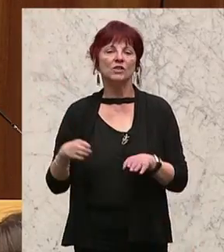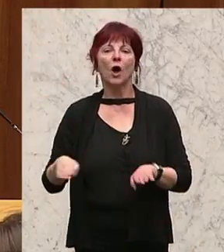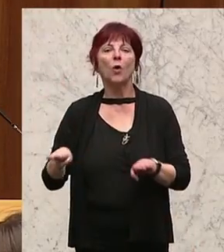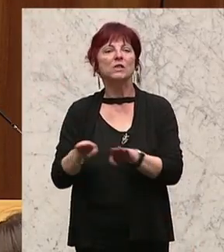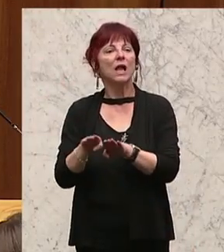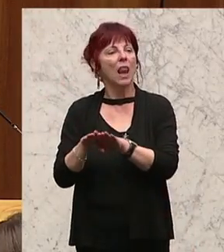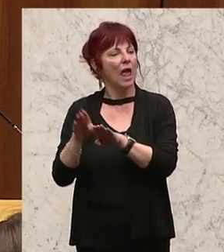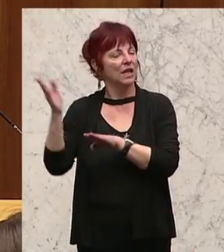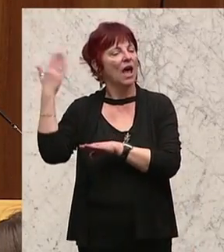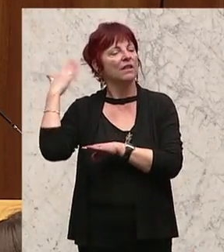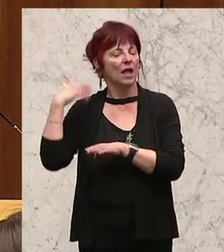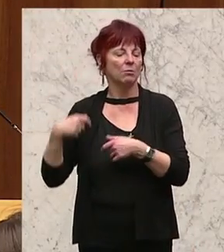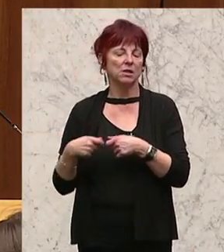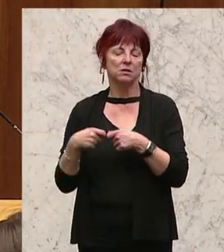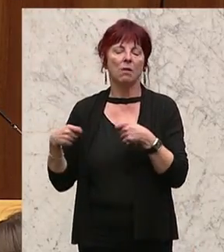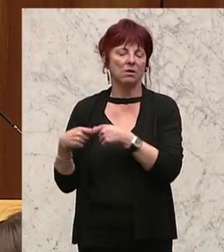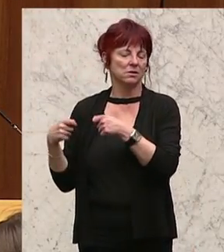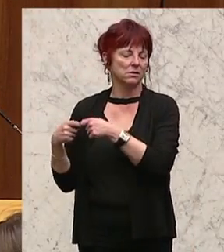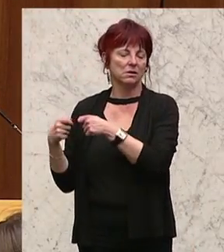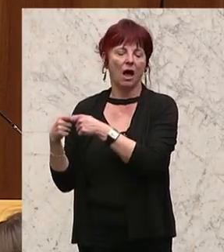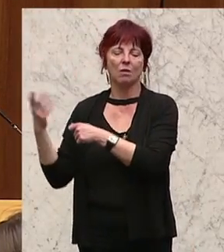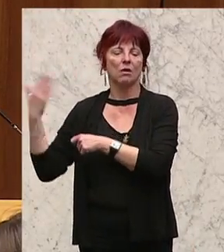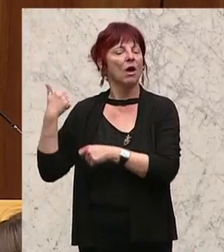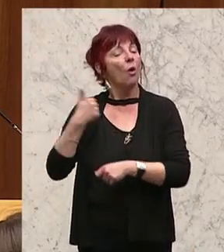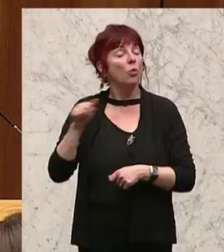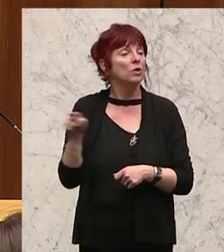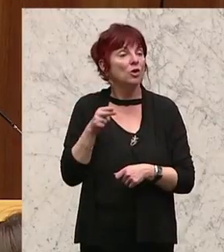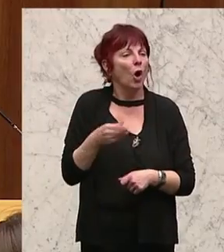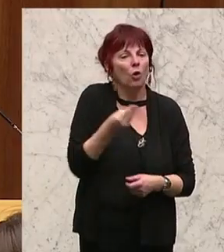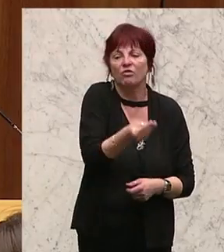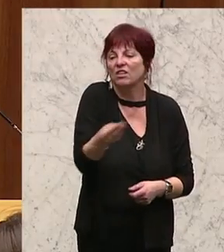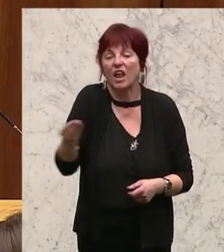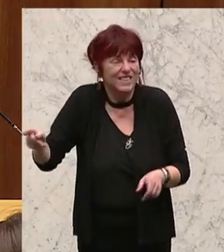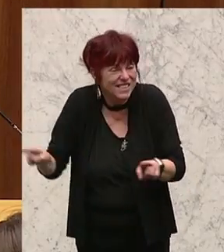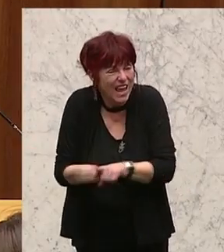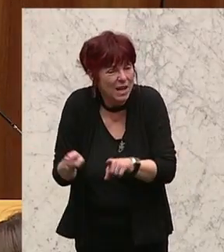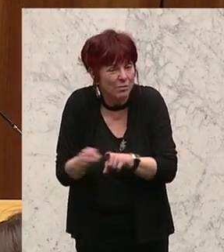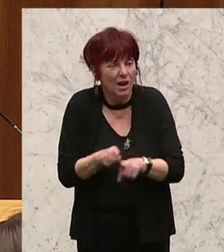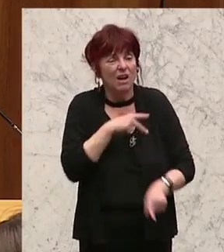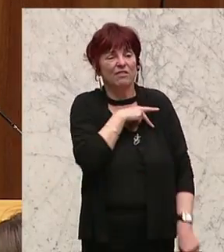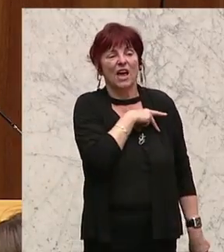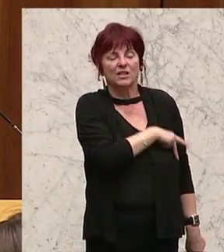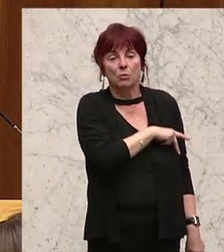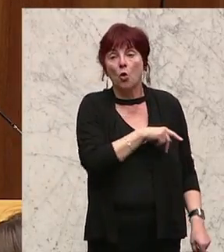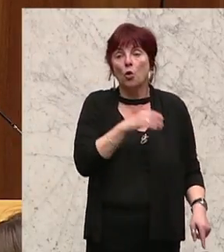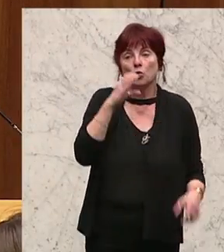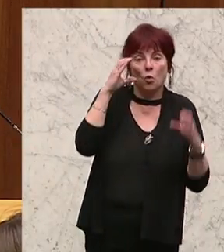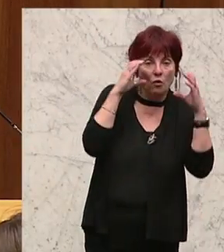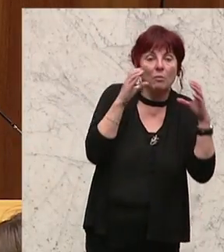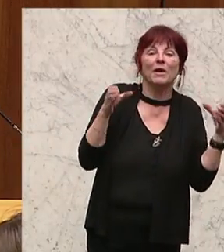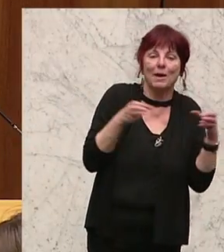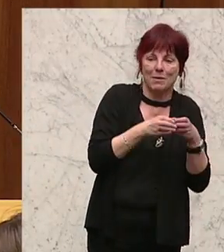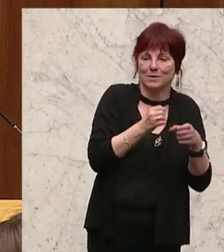Kärnten, da der Jörg Haider 100 Euro verteilt hat. Das Gleiche, was jetzt die SPÖ gemacht hat oder mit der ÖVP gemeinsam beschlossen hat. Der einzige